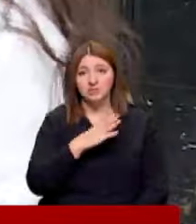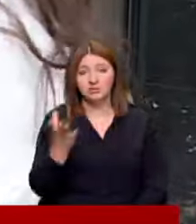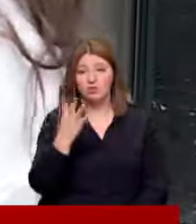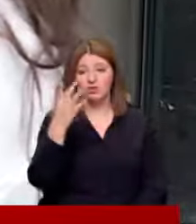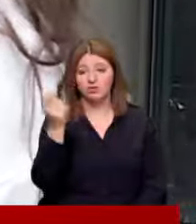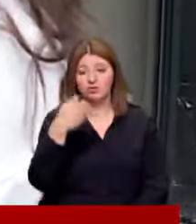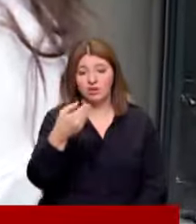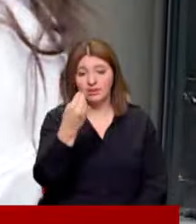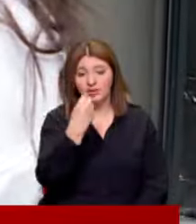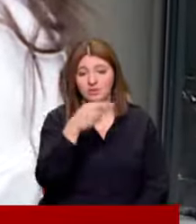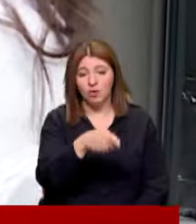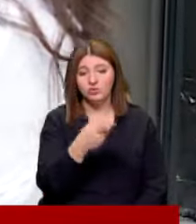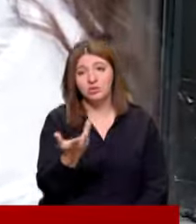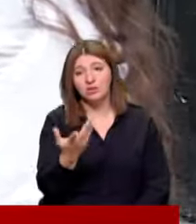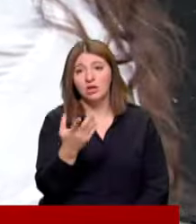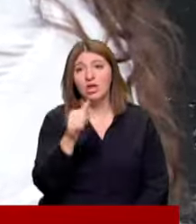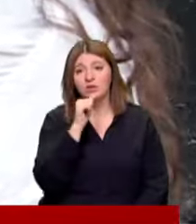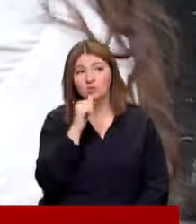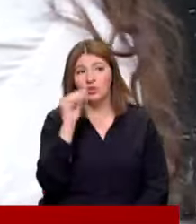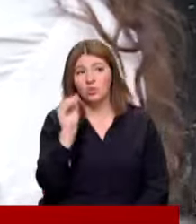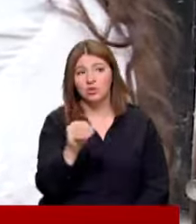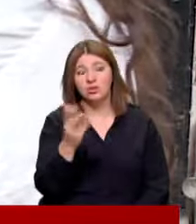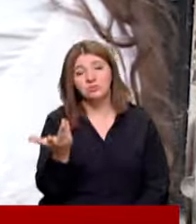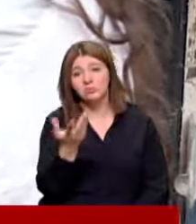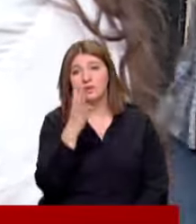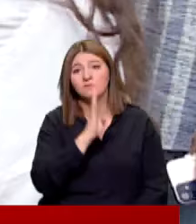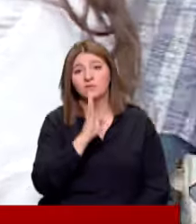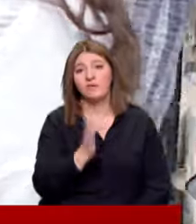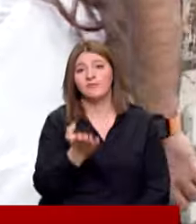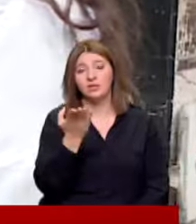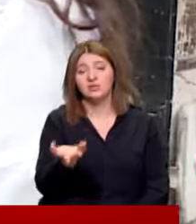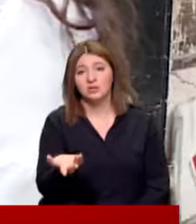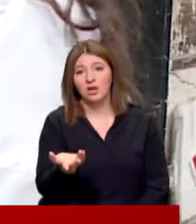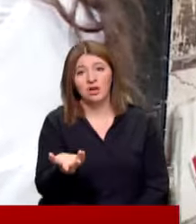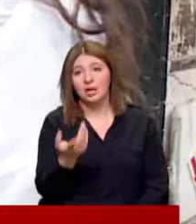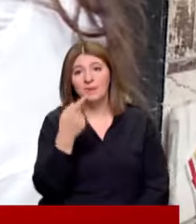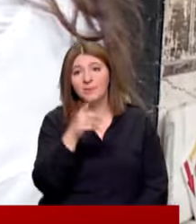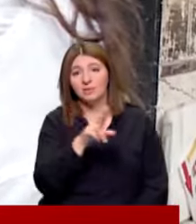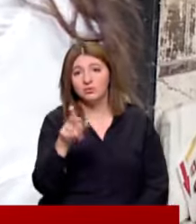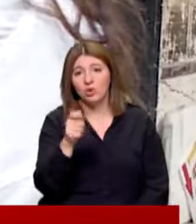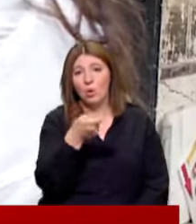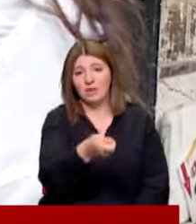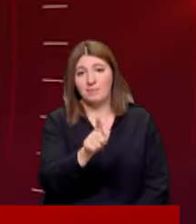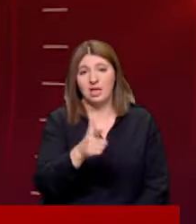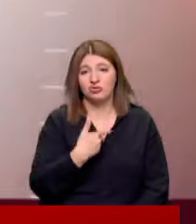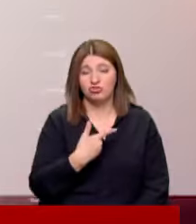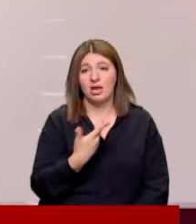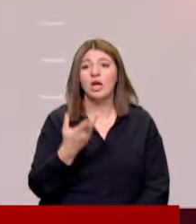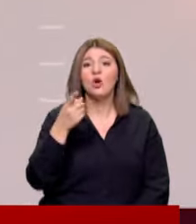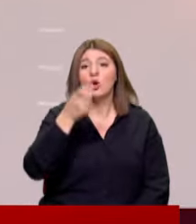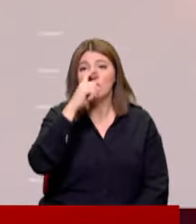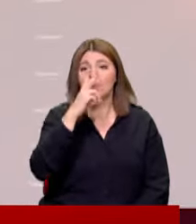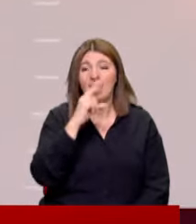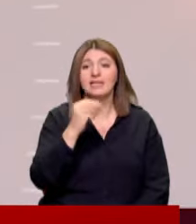4 kişi dışarıda yesek onu içeceği de koyacağız yanına 400'ü geçer yani 1700 lira ödemem gerekecek Hünkar